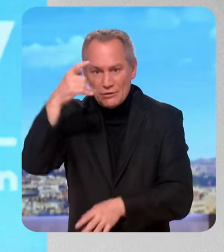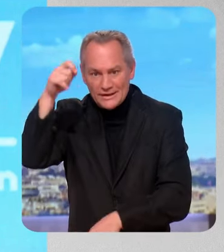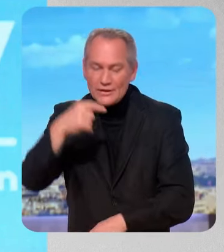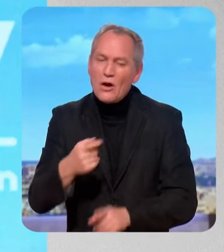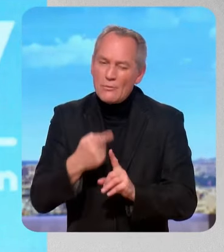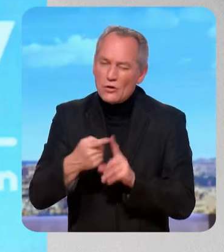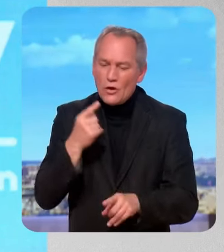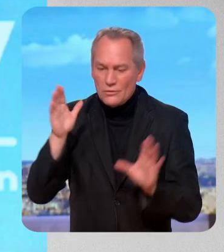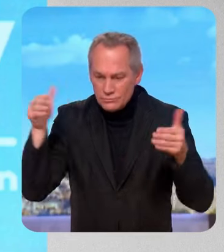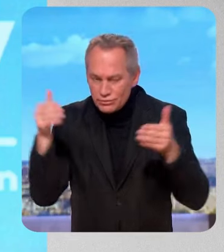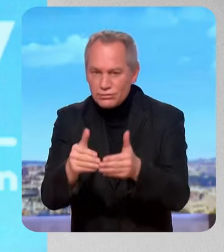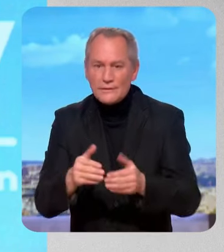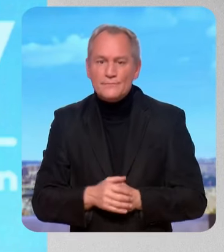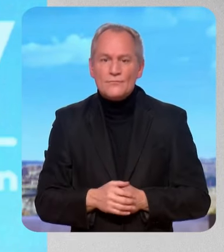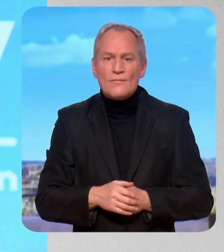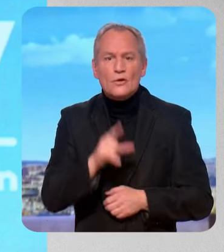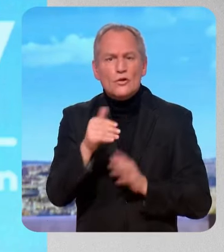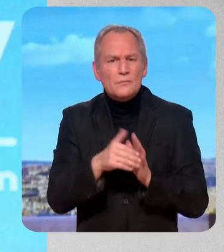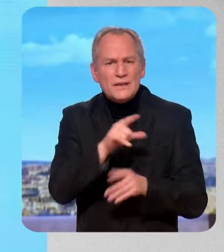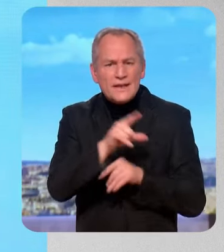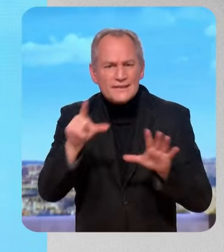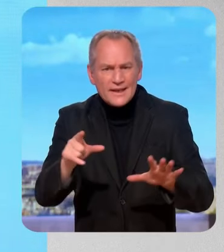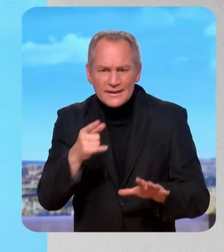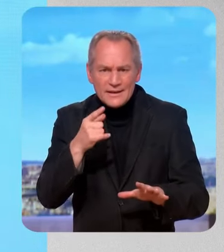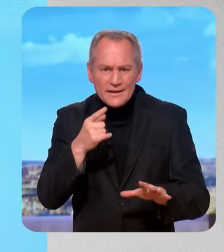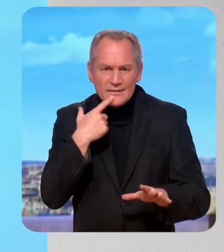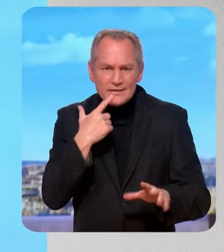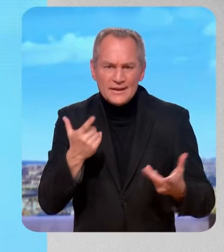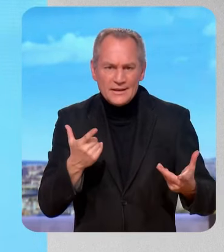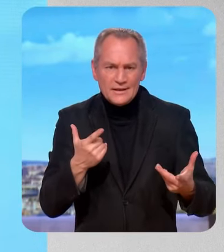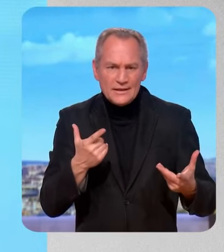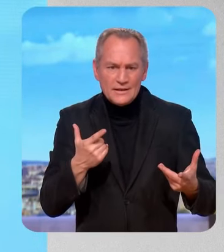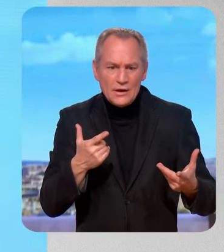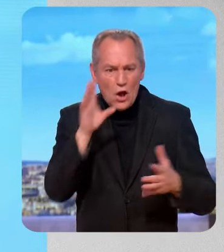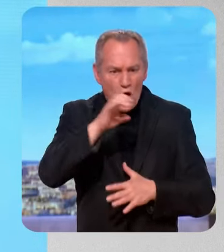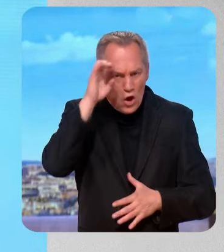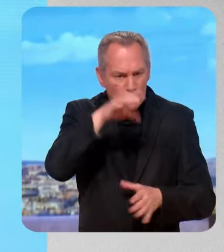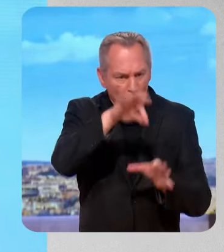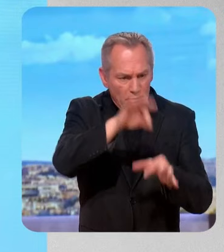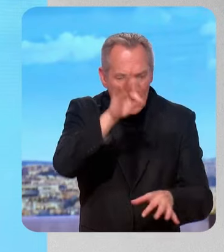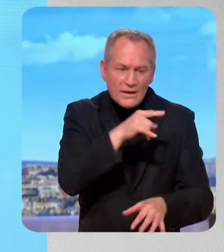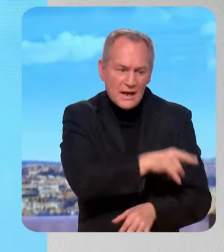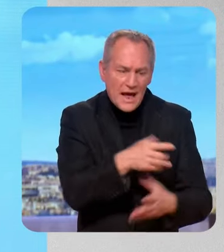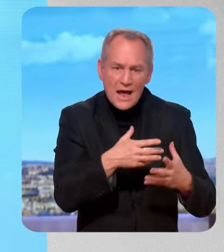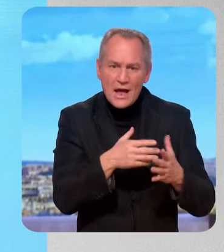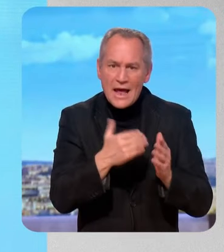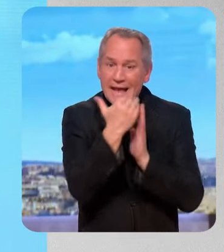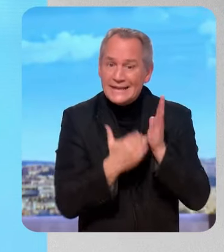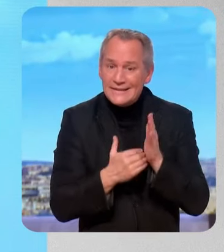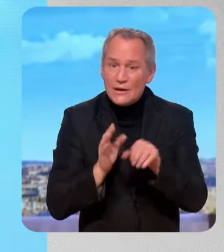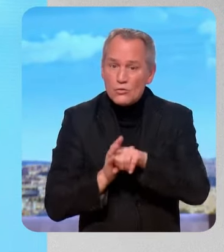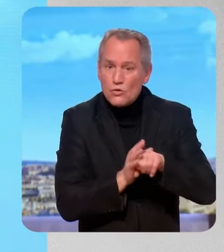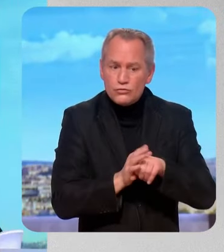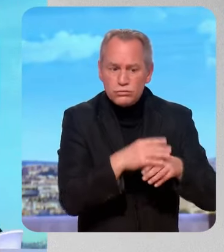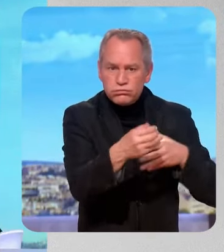meeting à la Bourse du travail de Paris... Vous dites en 2027, on part en ordre dispersé aux européennes, mais on continue le travail en commun. Et vous pensez